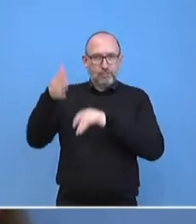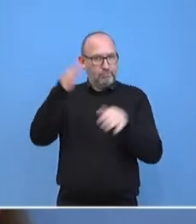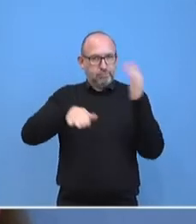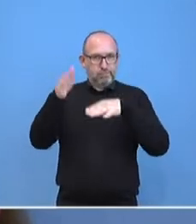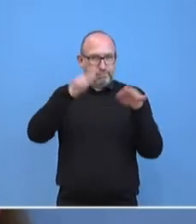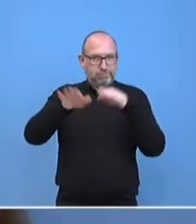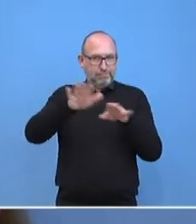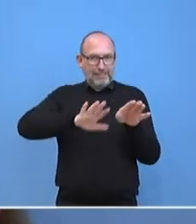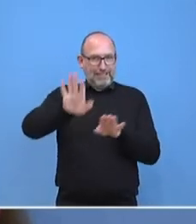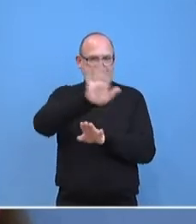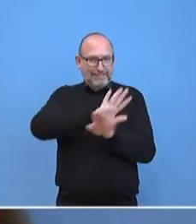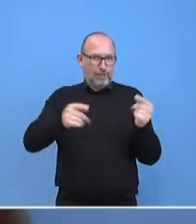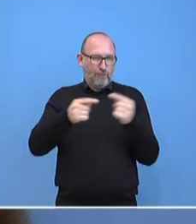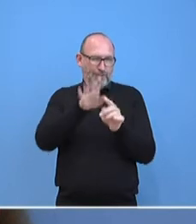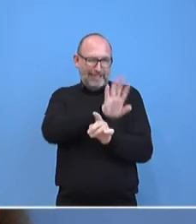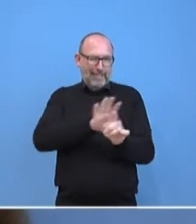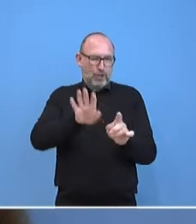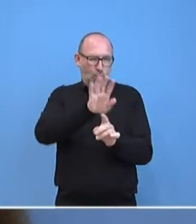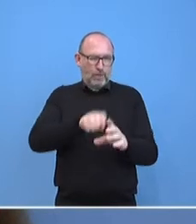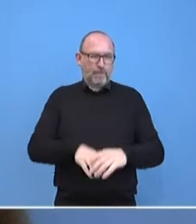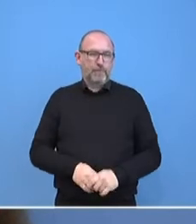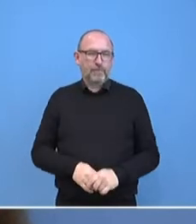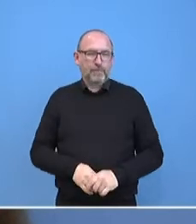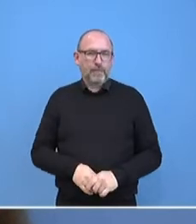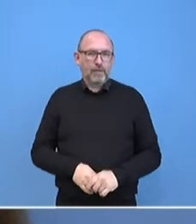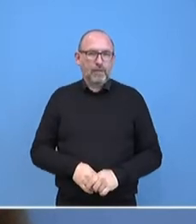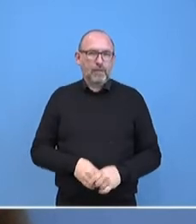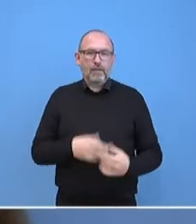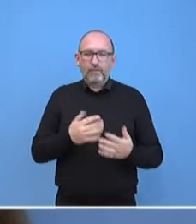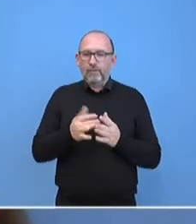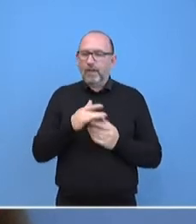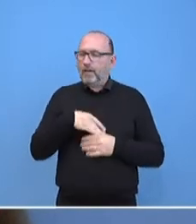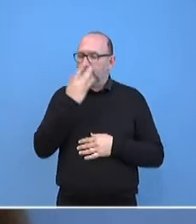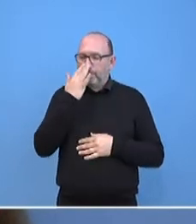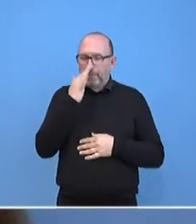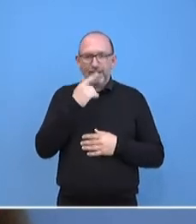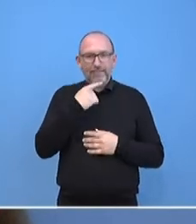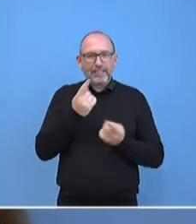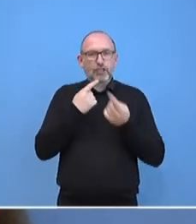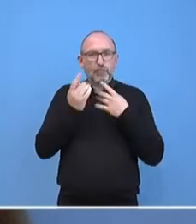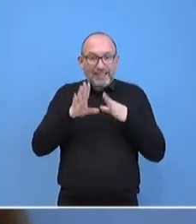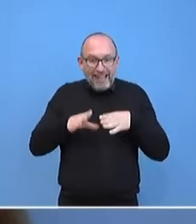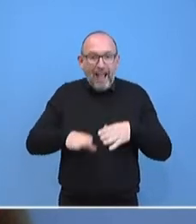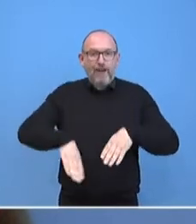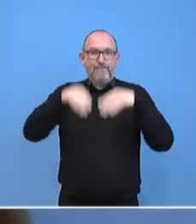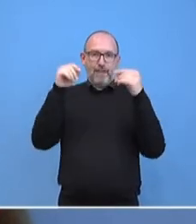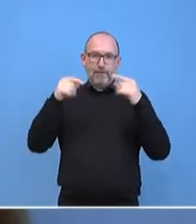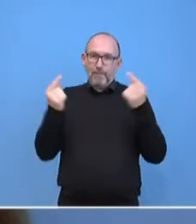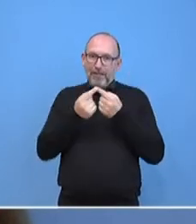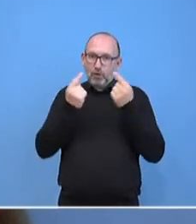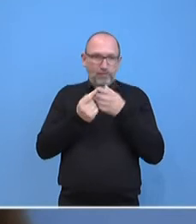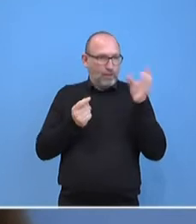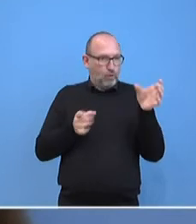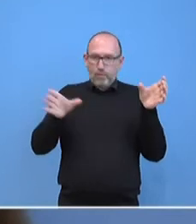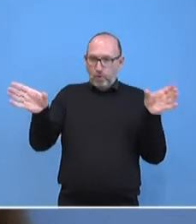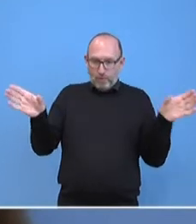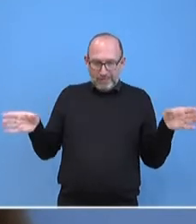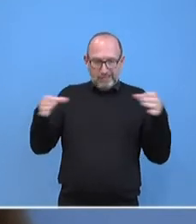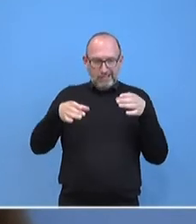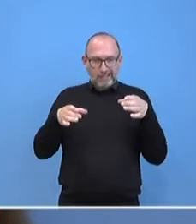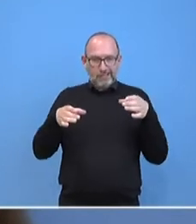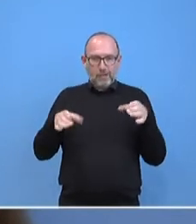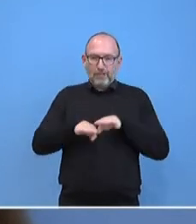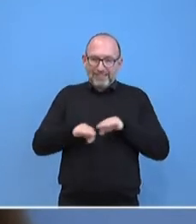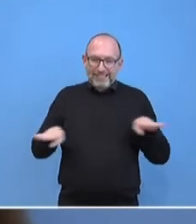kommen und wir versuchen, einen Gesprächseinstieg zu schaffen für die Konfliktparteien, um da auf der Grundlage dann zu